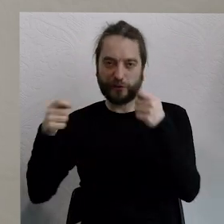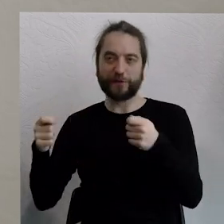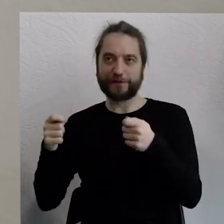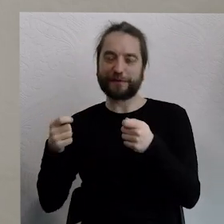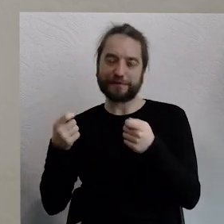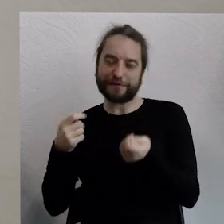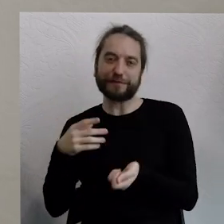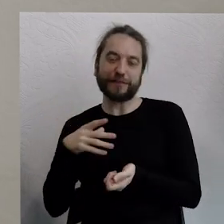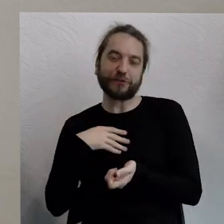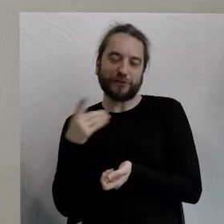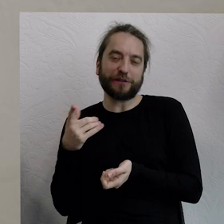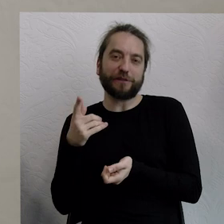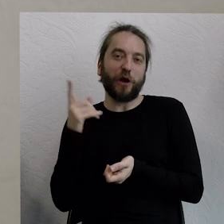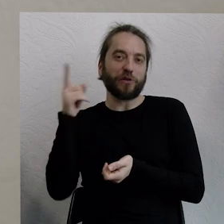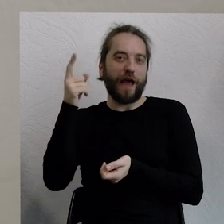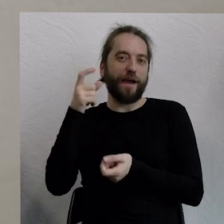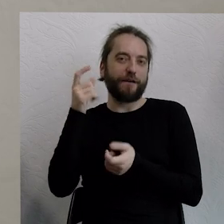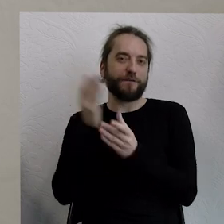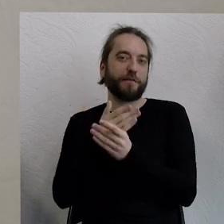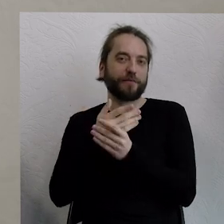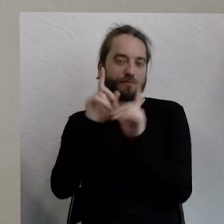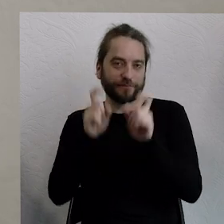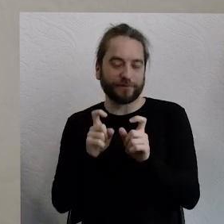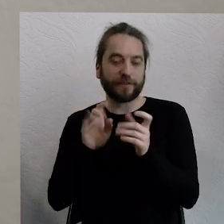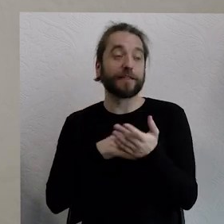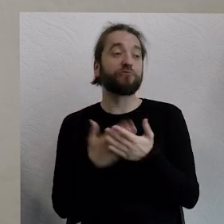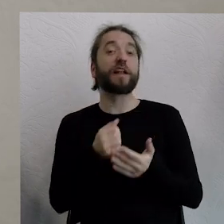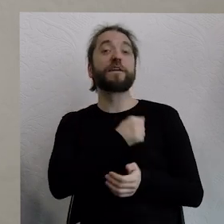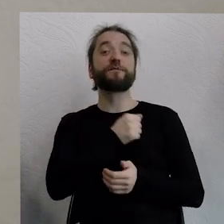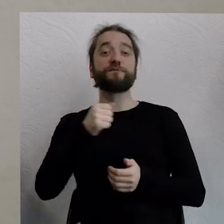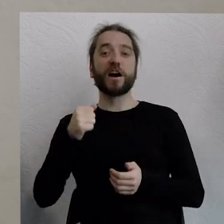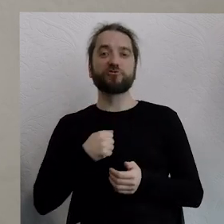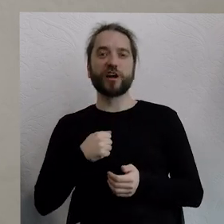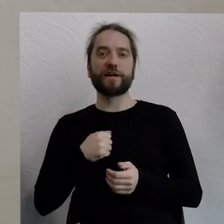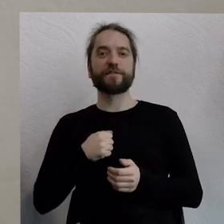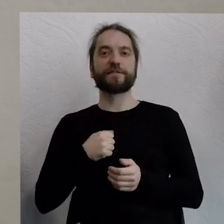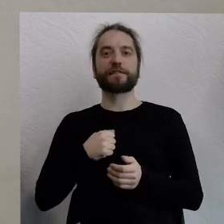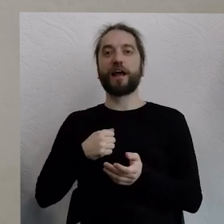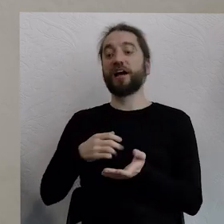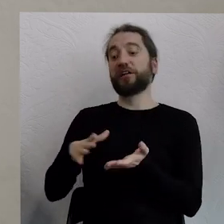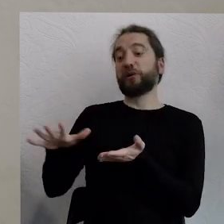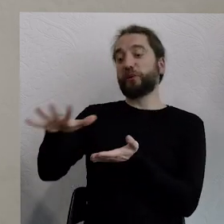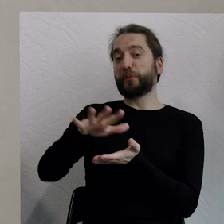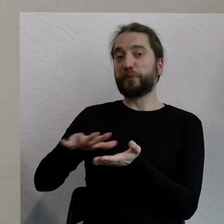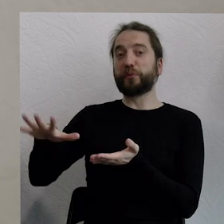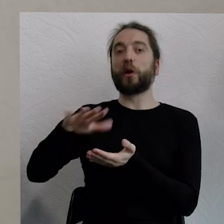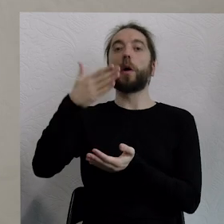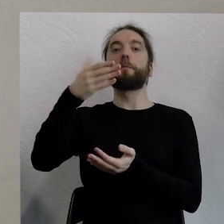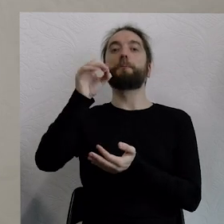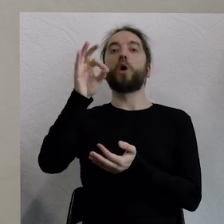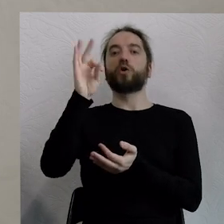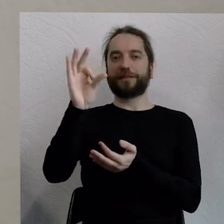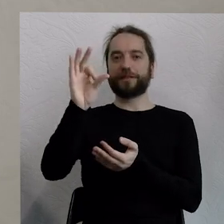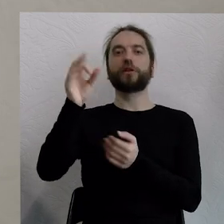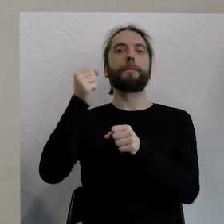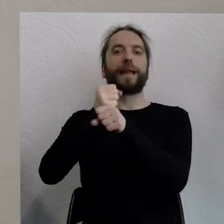wprowadza. tutaj pozwolę sobie przypomnieć chociażby o warszawskiej Farmie Most, czyli kooperatywie, która powstaje przy